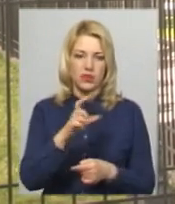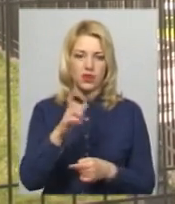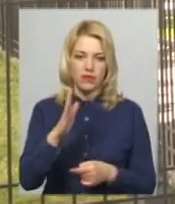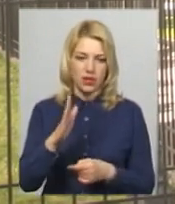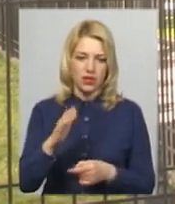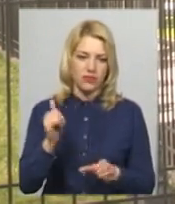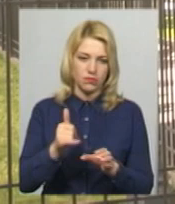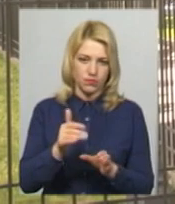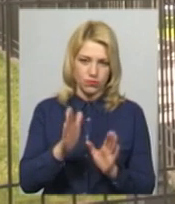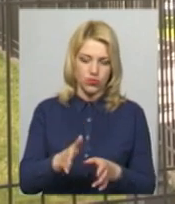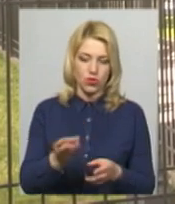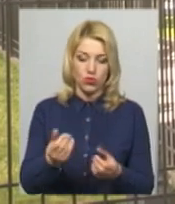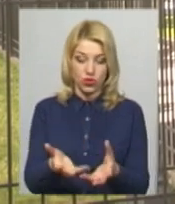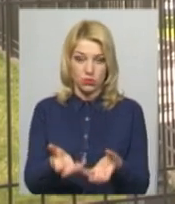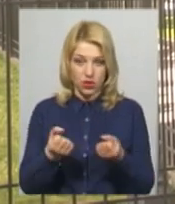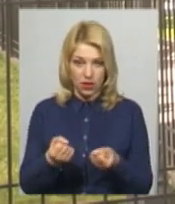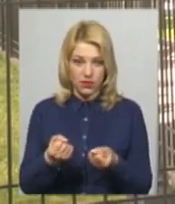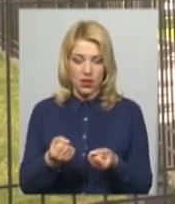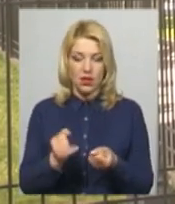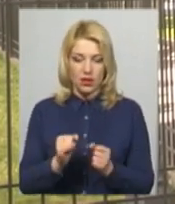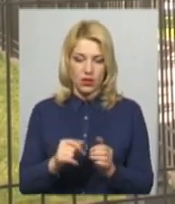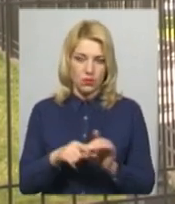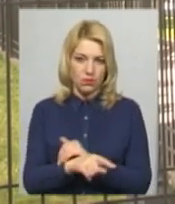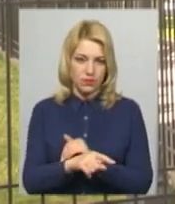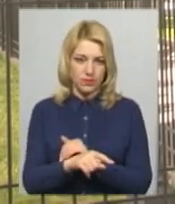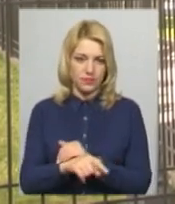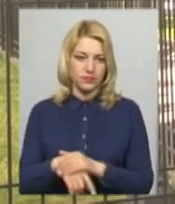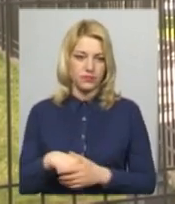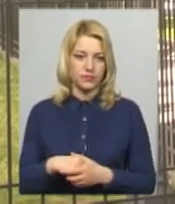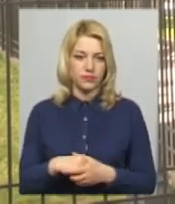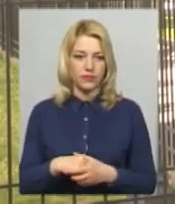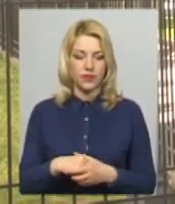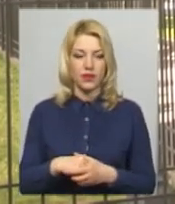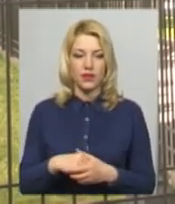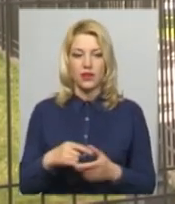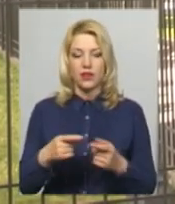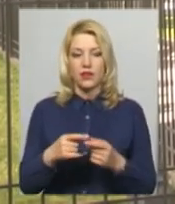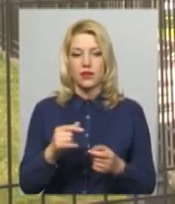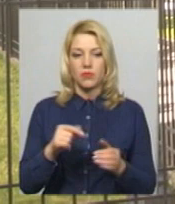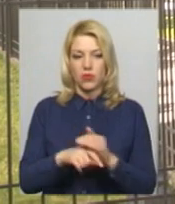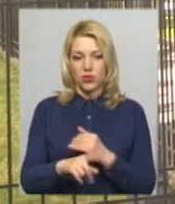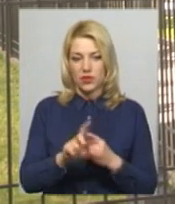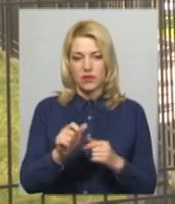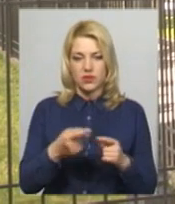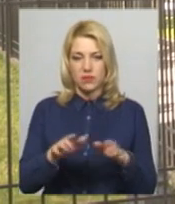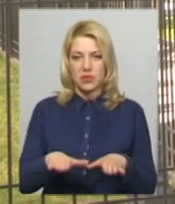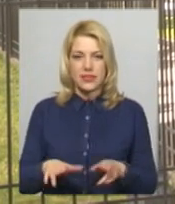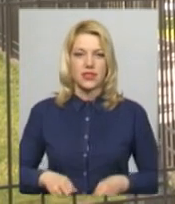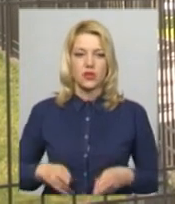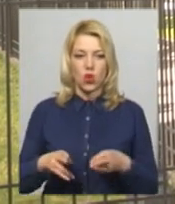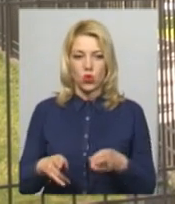заправки. Отримавши грошові кошти, він покидав місце вчинення злочину,